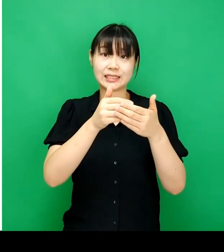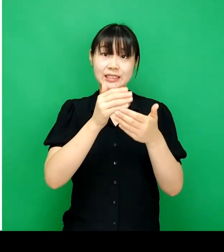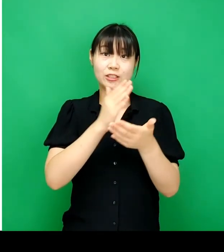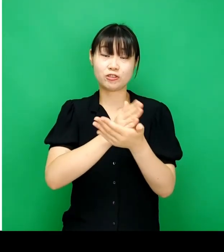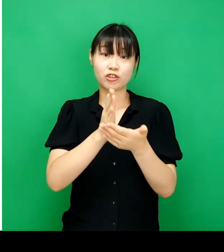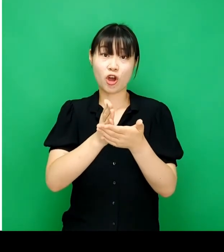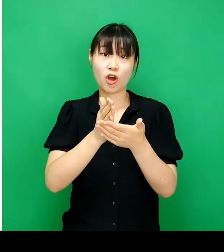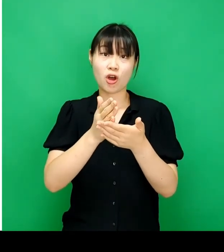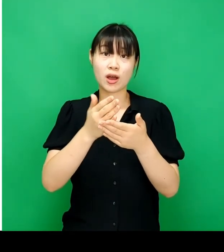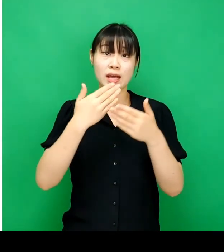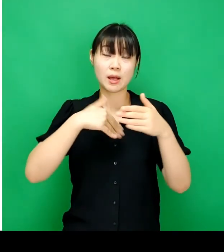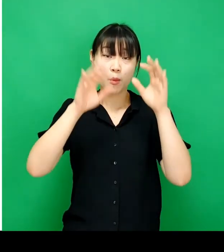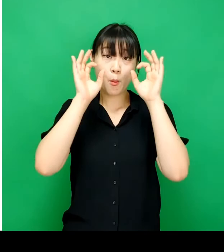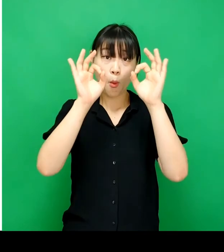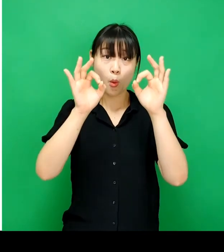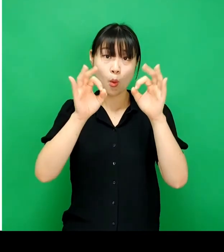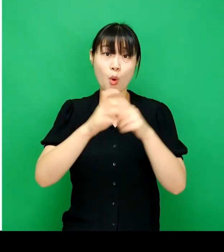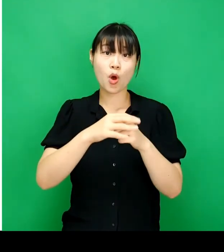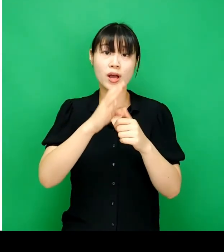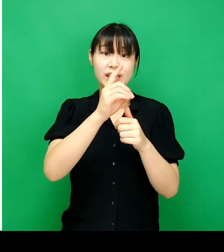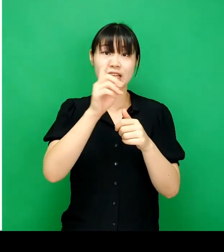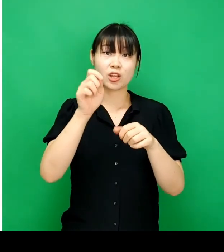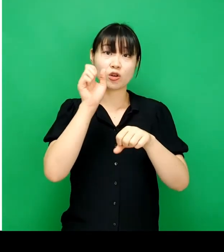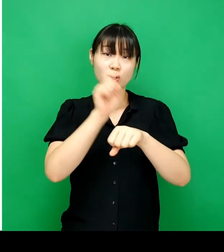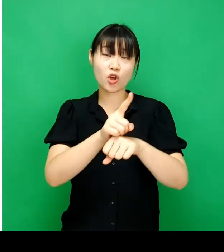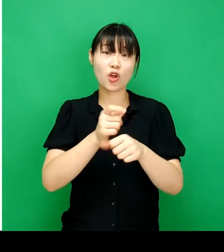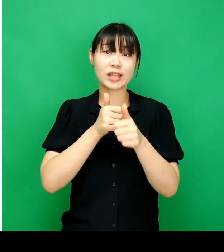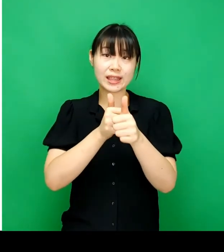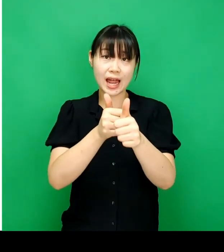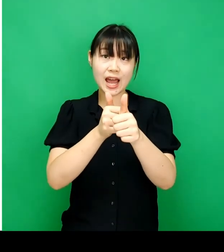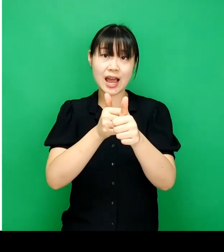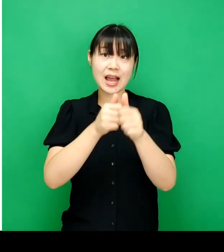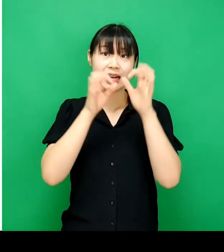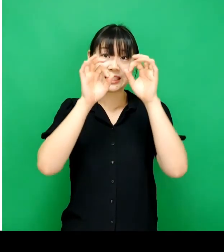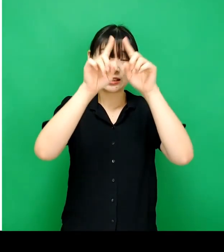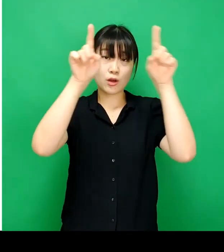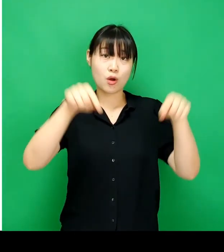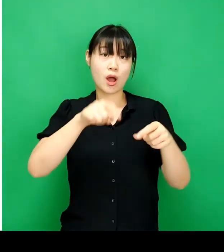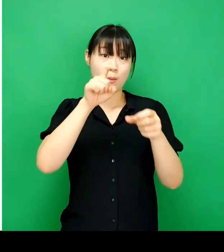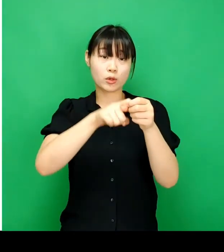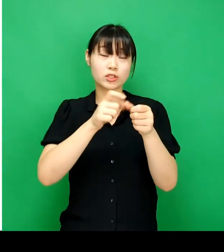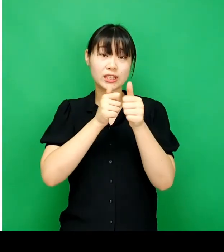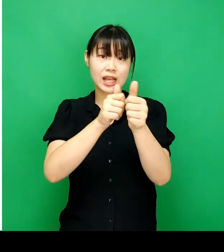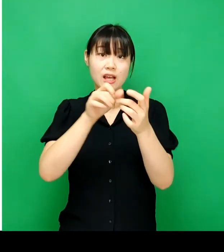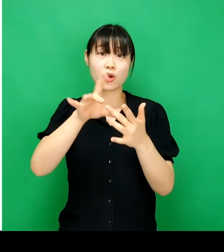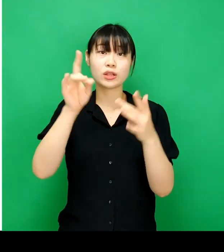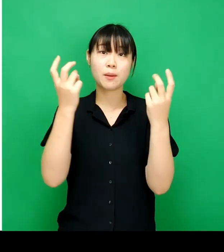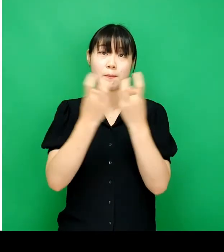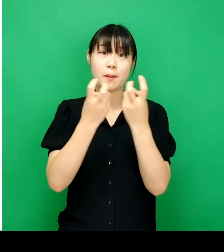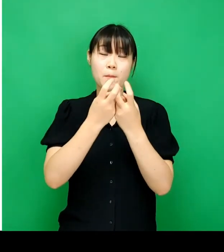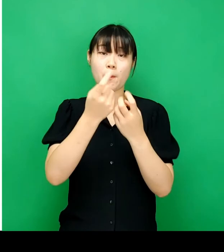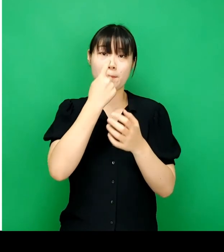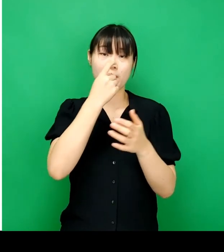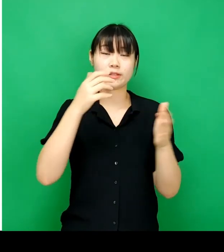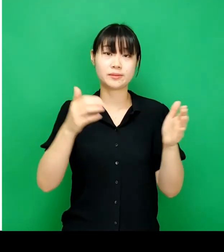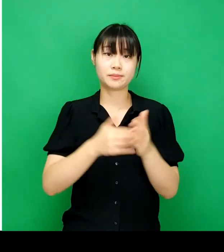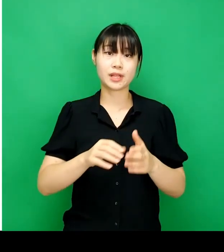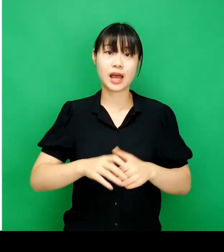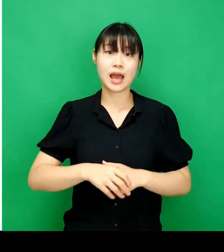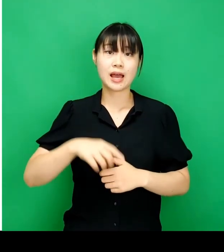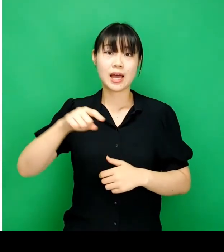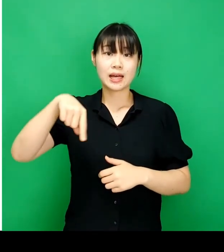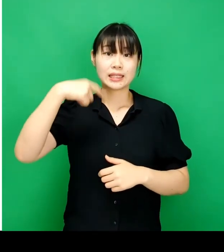이번 강의에서는 차트 유형을 살펴보고 데이터의 성격에 따라 또는 시각화 목적에 따라 선택하는 방법을 배웠습니다.